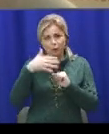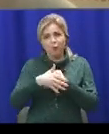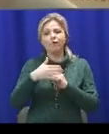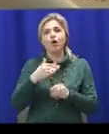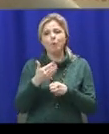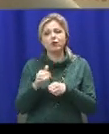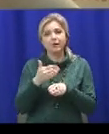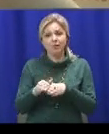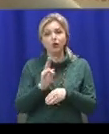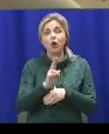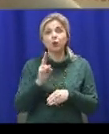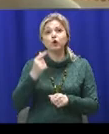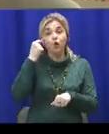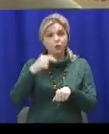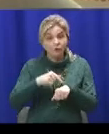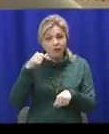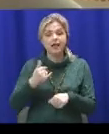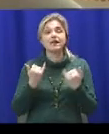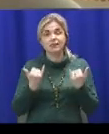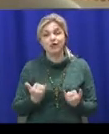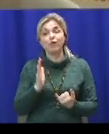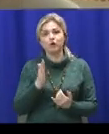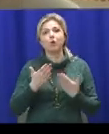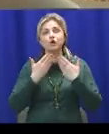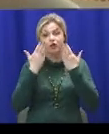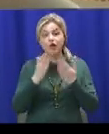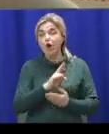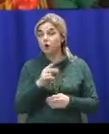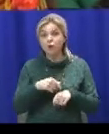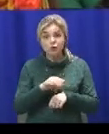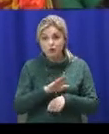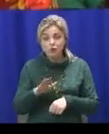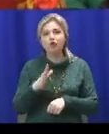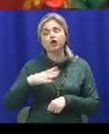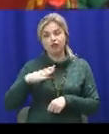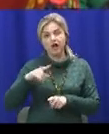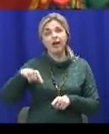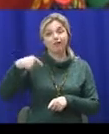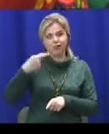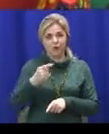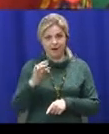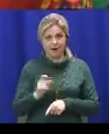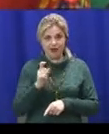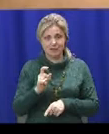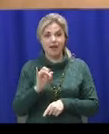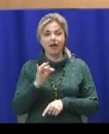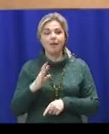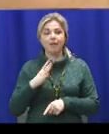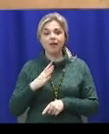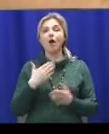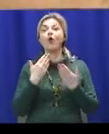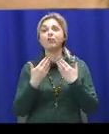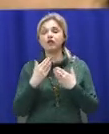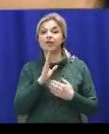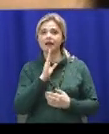Ті, хто дійшли, я думаю, сьогодні будуть читати. Ті, хто не дійшли, ми їх чекаємо в наступний раз». Старанно до свого виступу підійшла Анастасія –